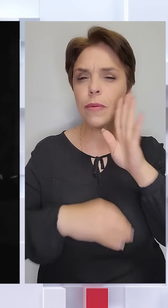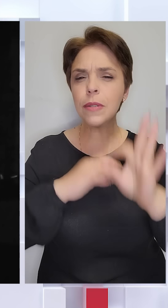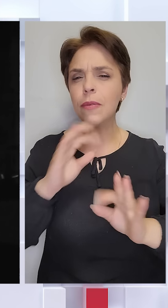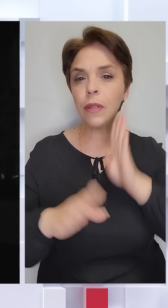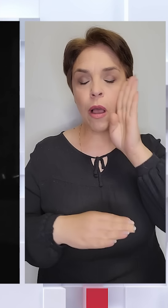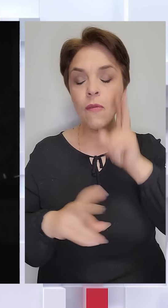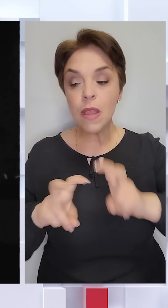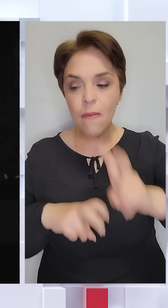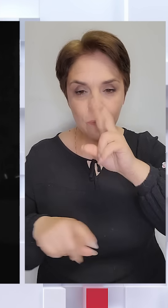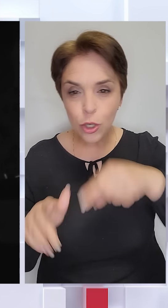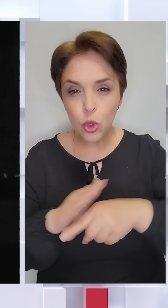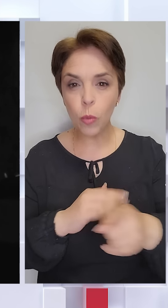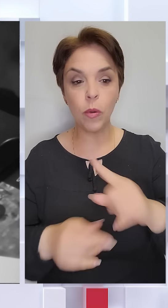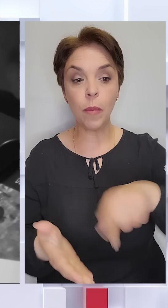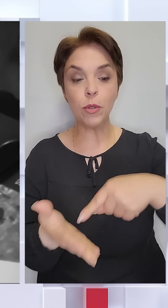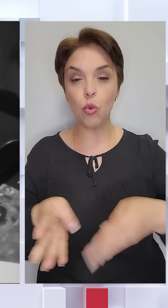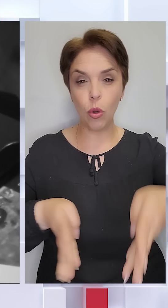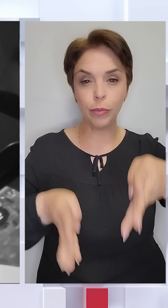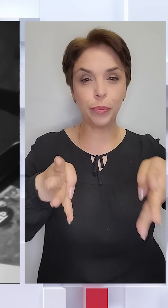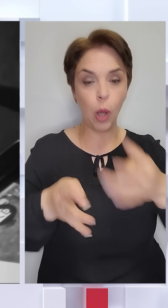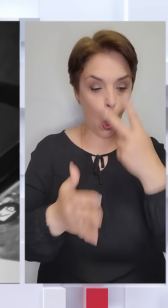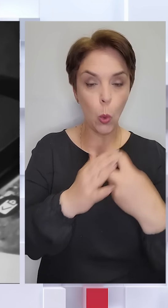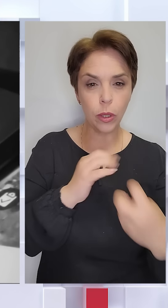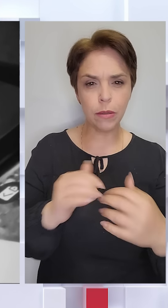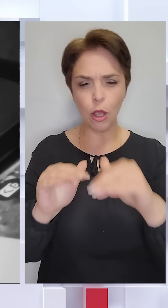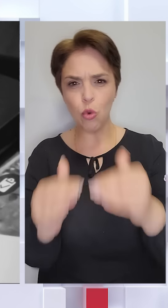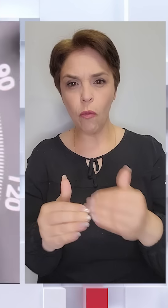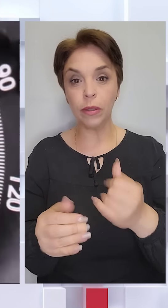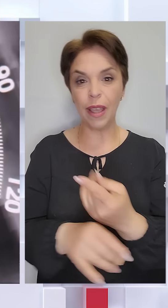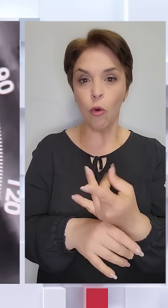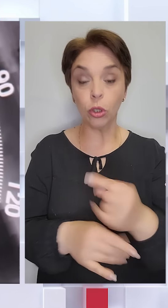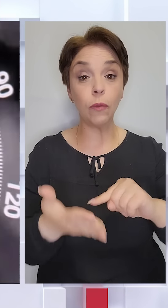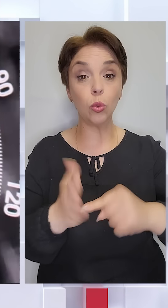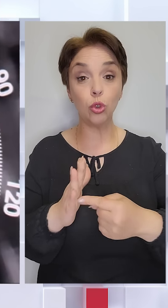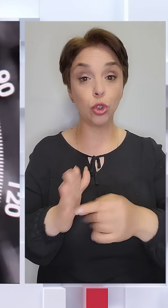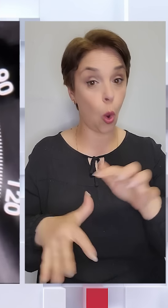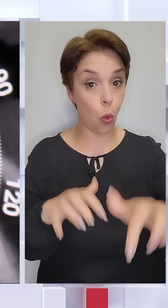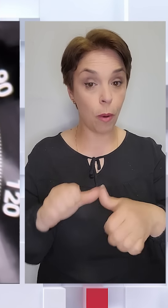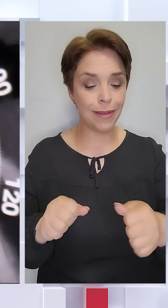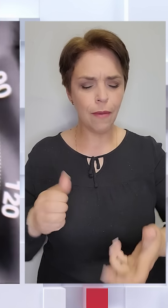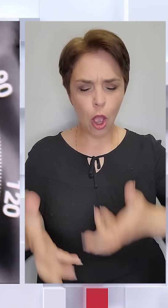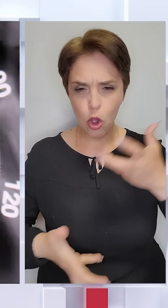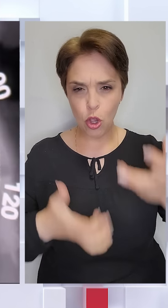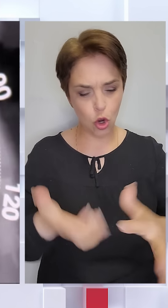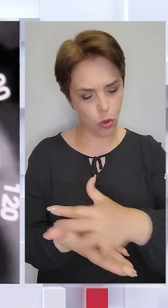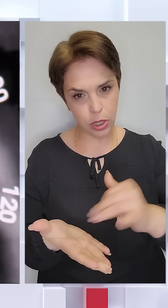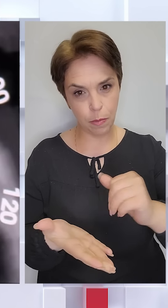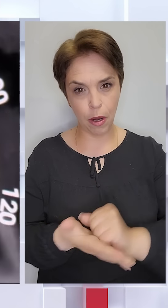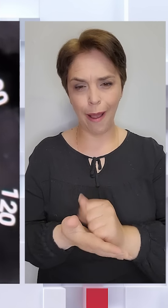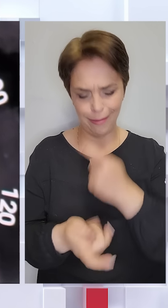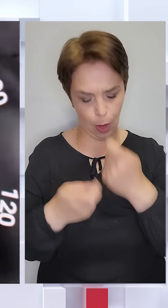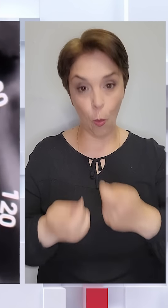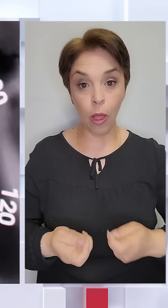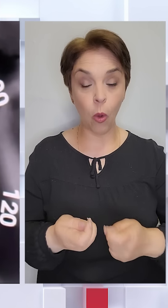вони вишукують поміж міської забудови укриття, схованки та вогневі точки окупантів і розбирають рашистів на молекули